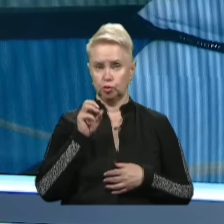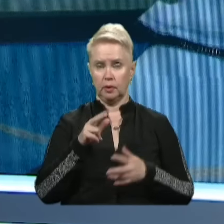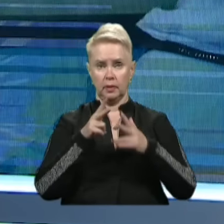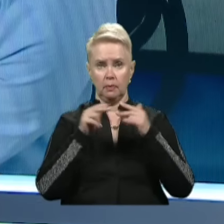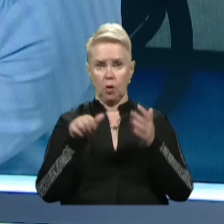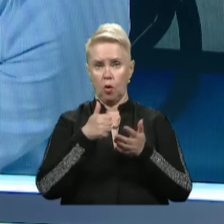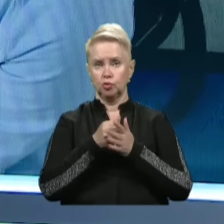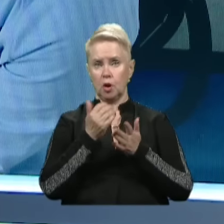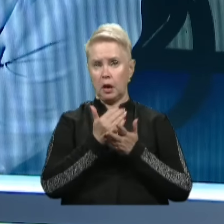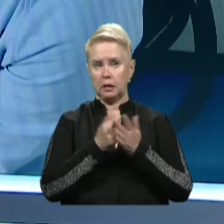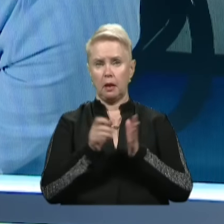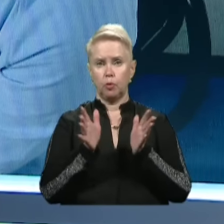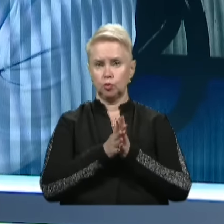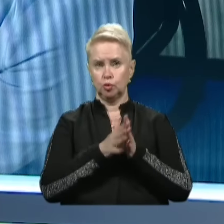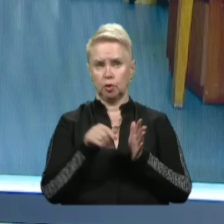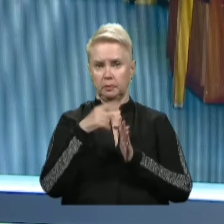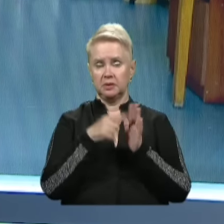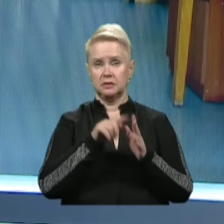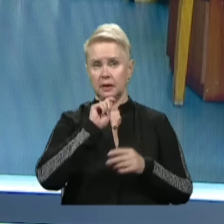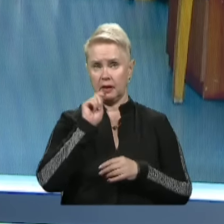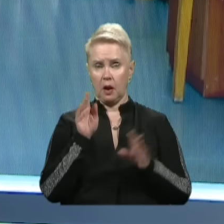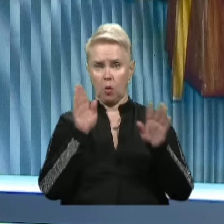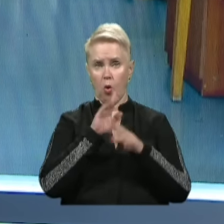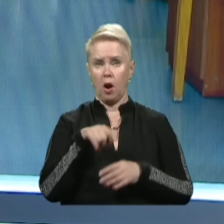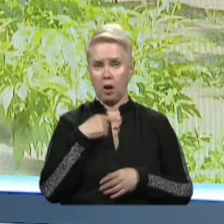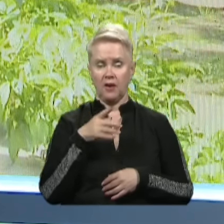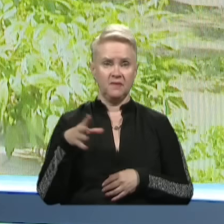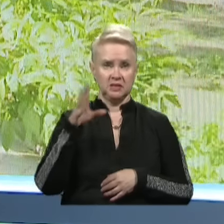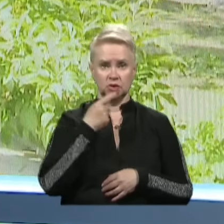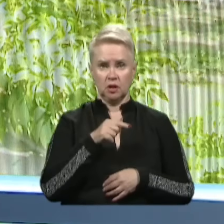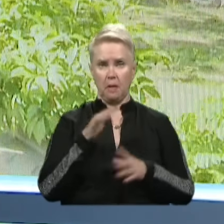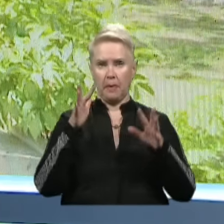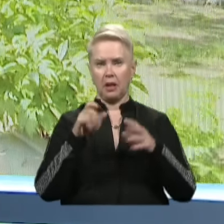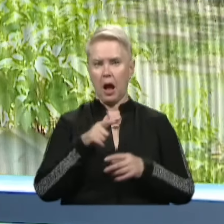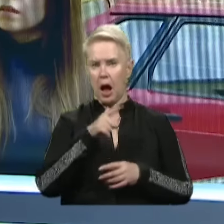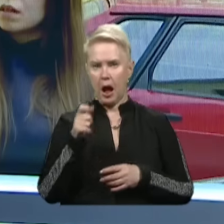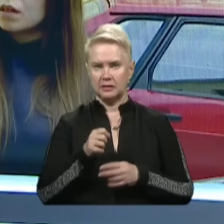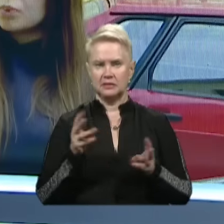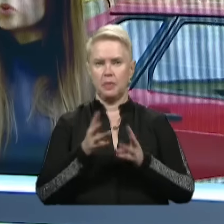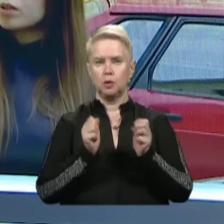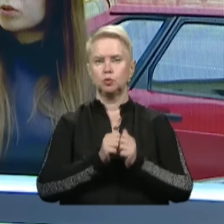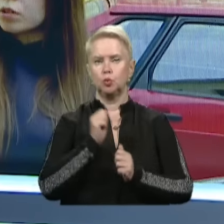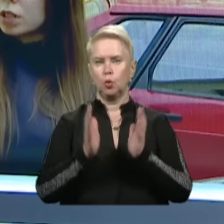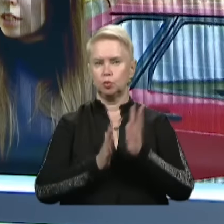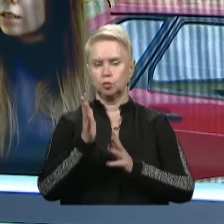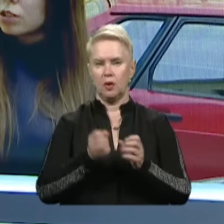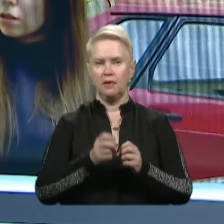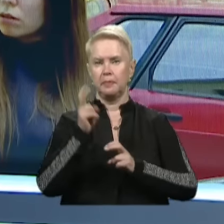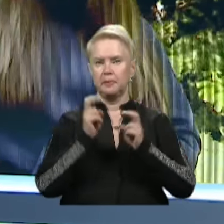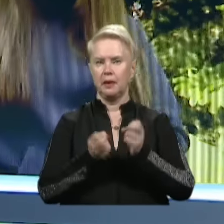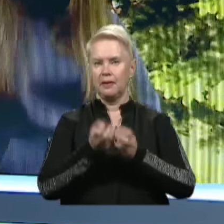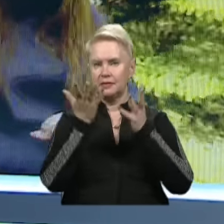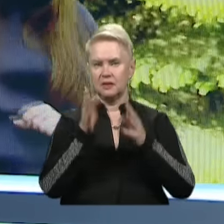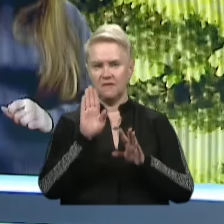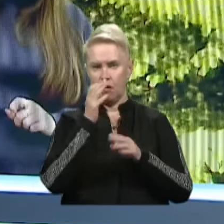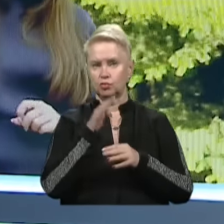Дніпро очолив рейтинг найбрудніших міст країни. Екологи кажуть, усе через парникові гази, спалювання сухостою, викиди з підприємств